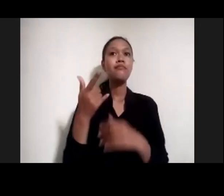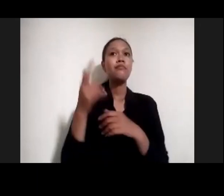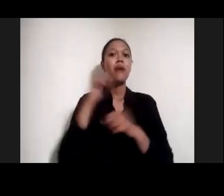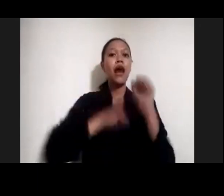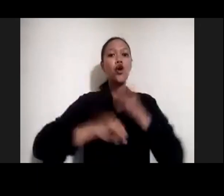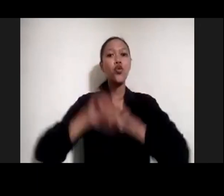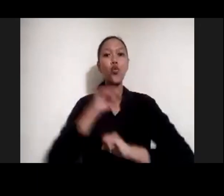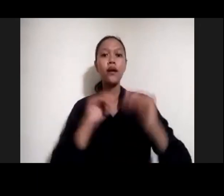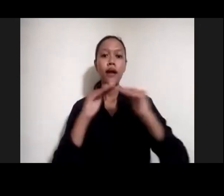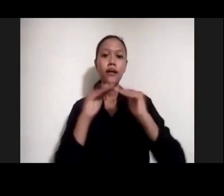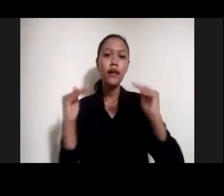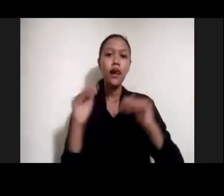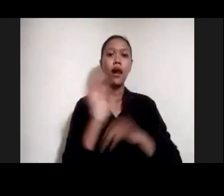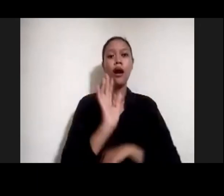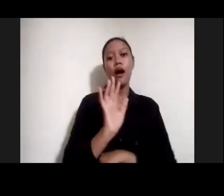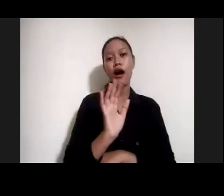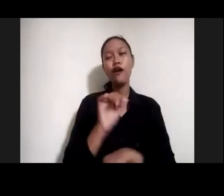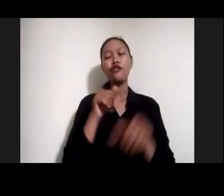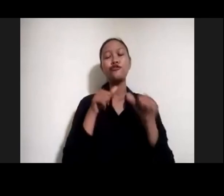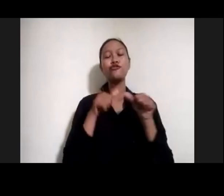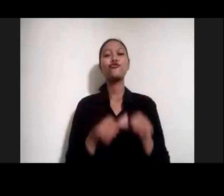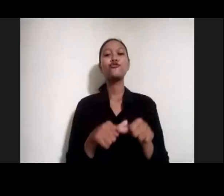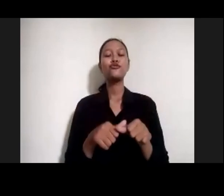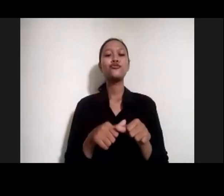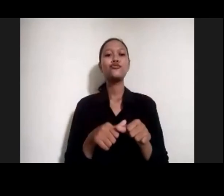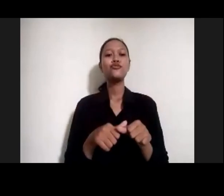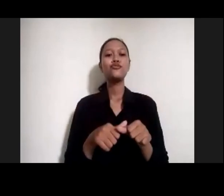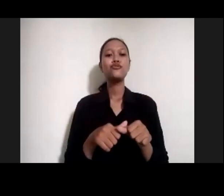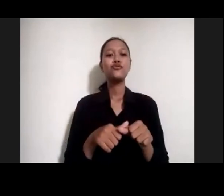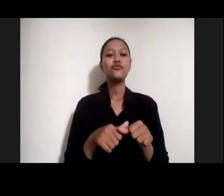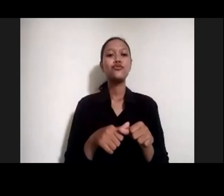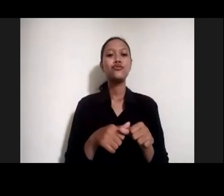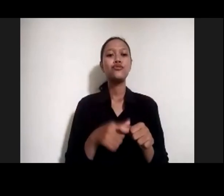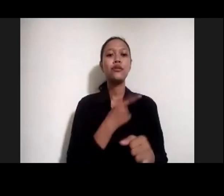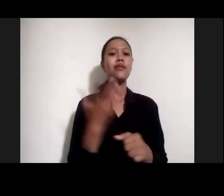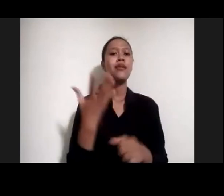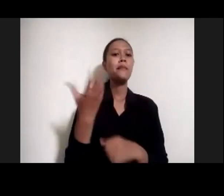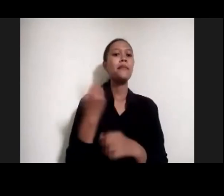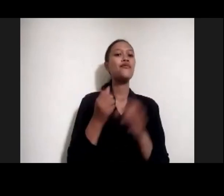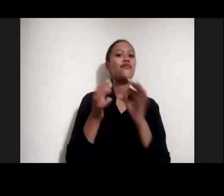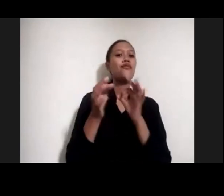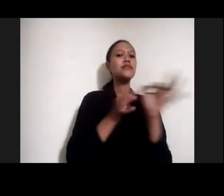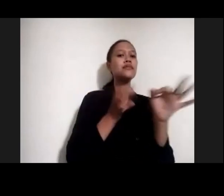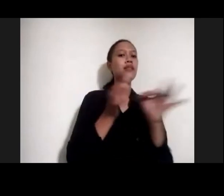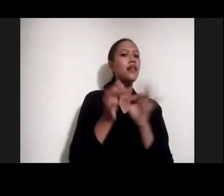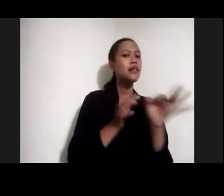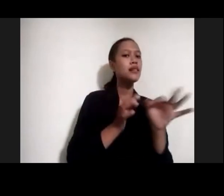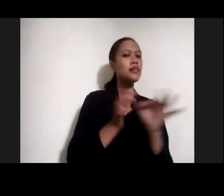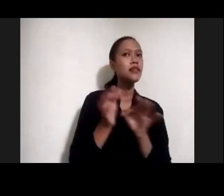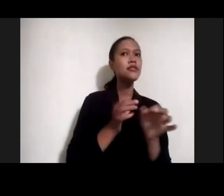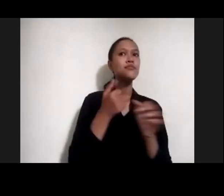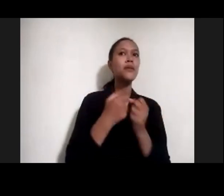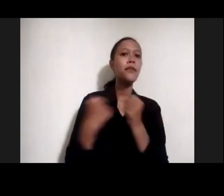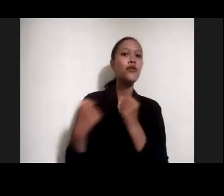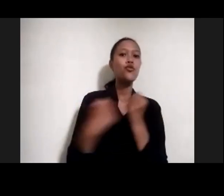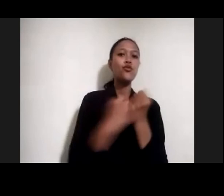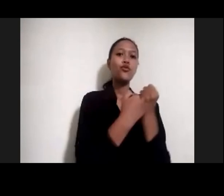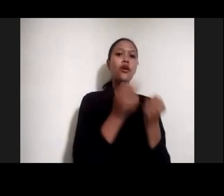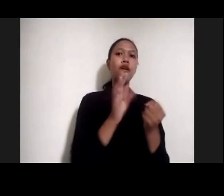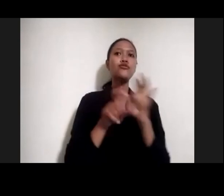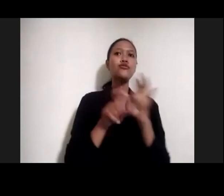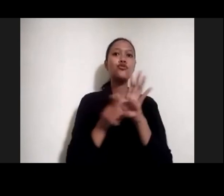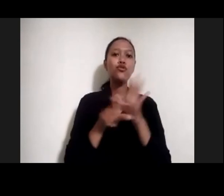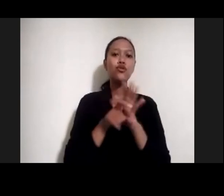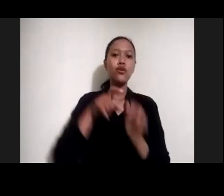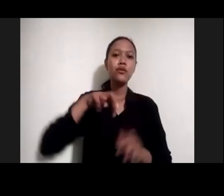sama? Apakah mereka juga mendapatkan, apa namanya, fasilitas yang menunjang, misalnya seperti tangga